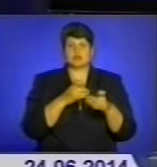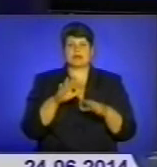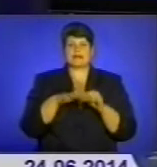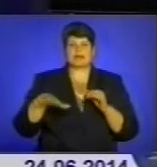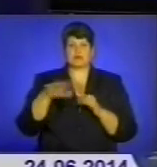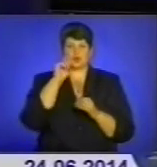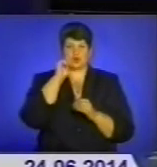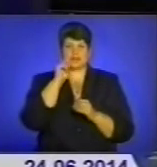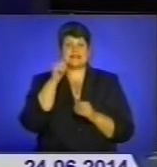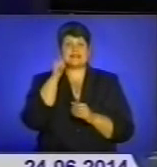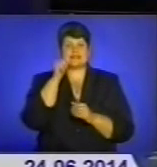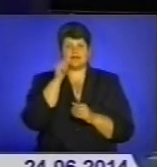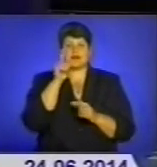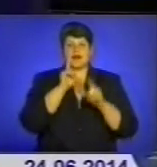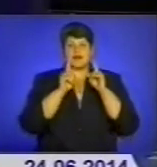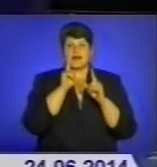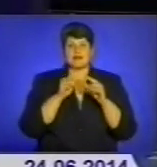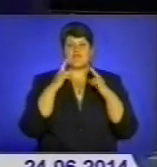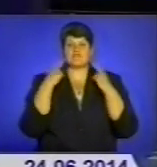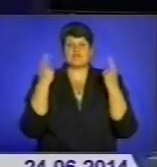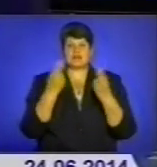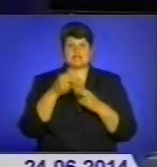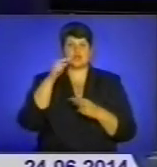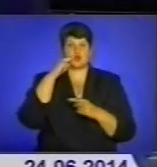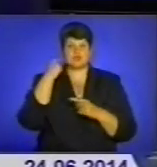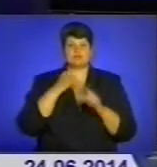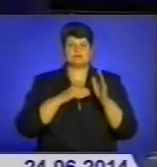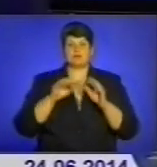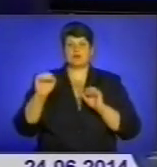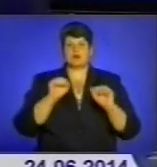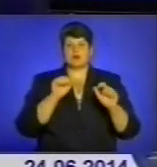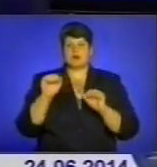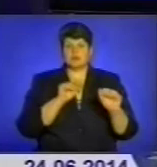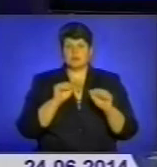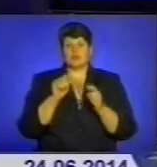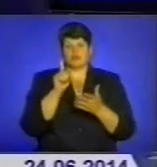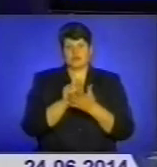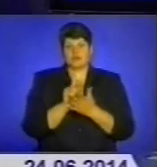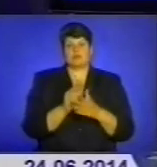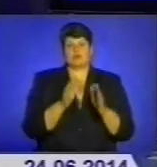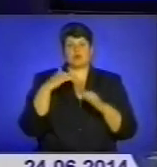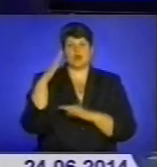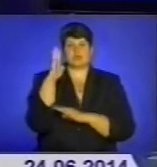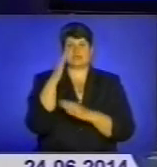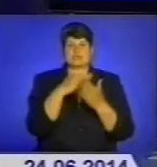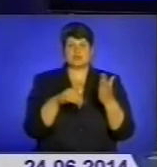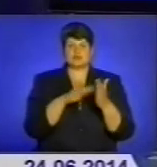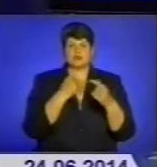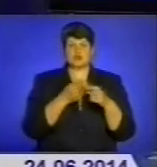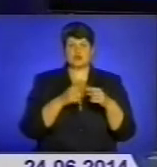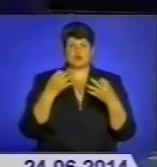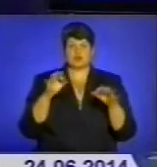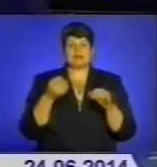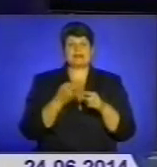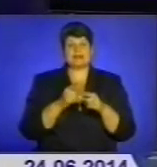І вже завтра Рада Федерації Російського парламенту має проголосувати за скасування цього дозволу. Такі дії президент України